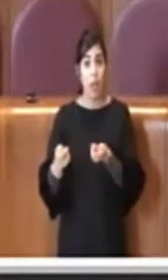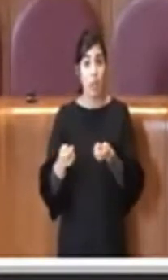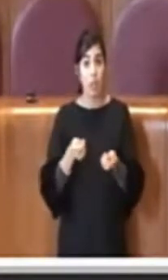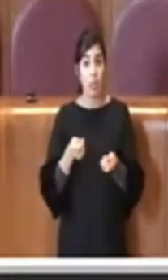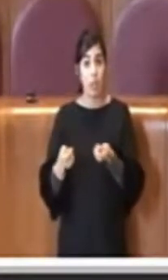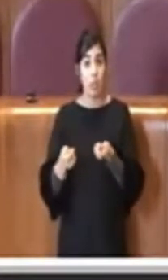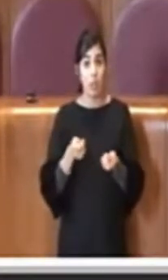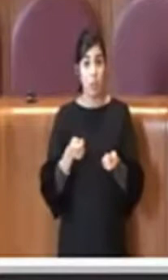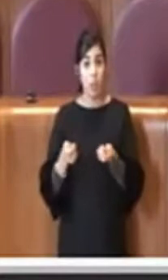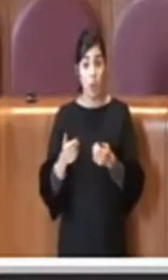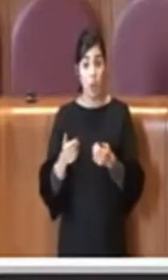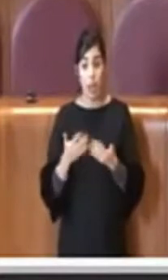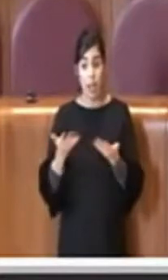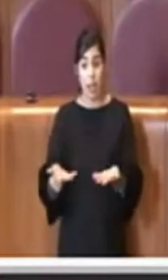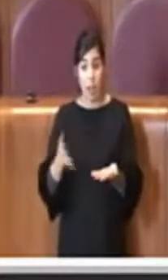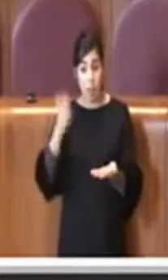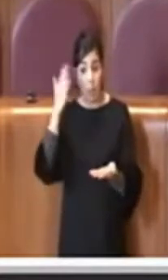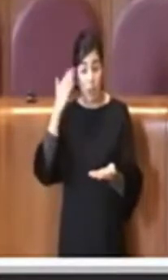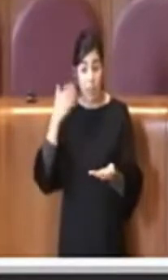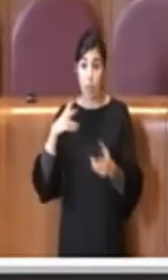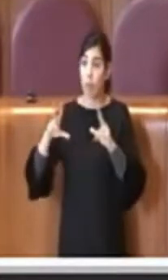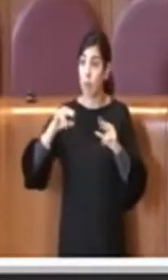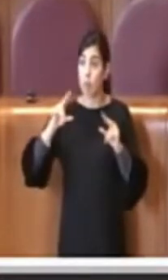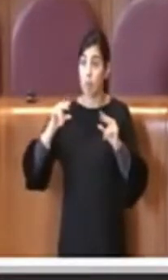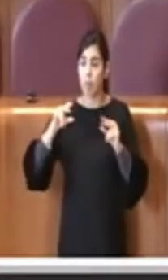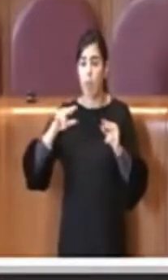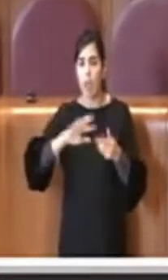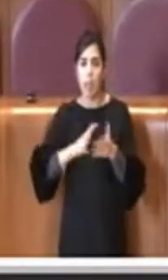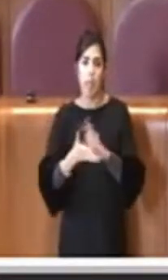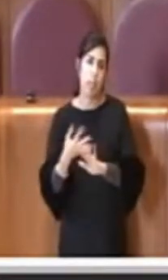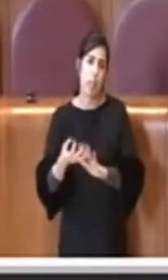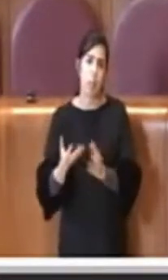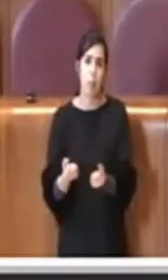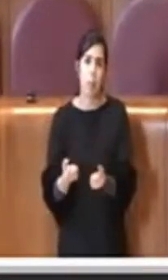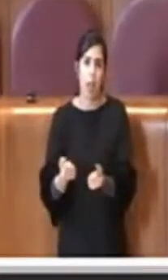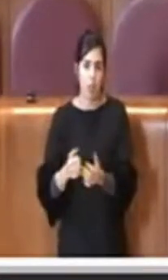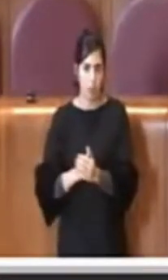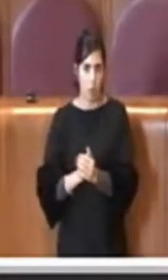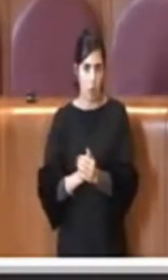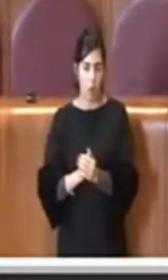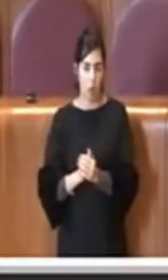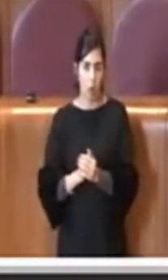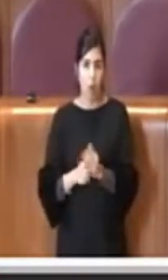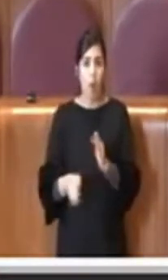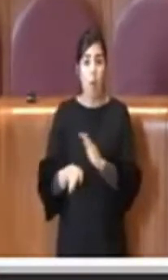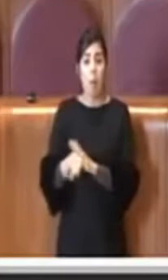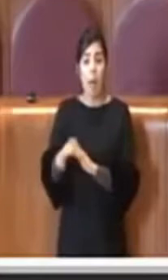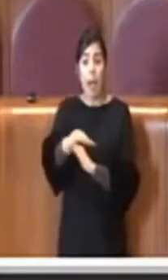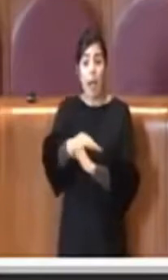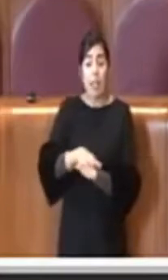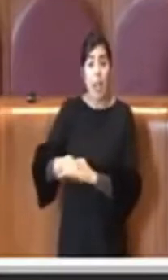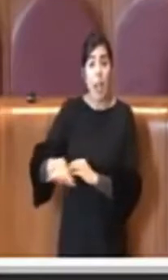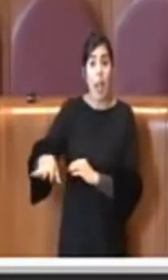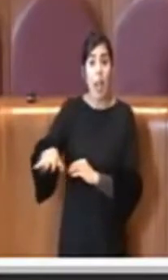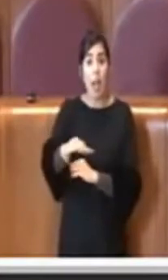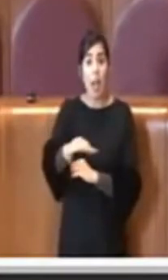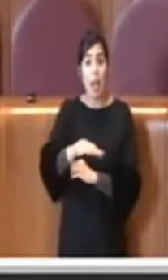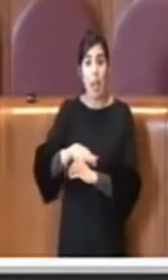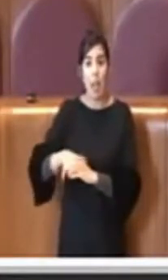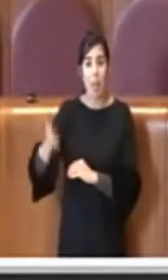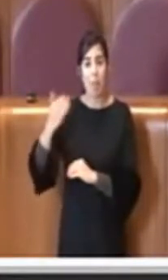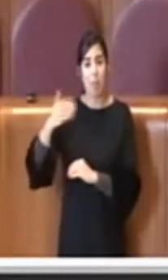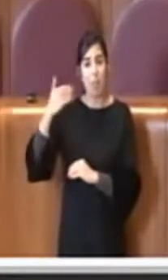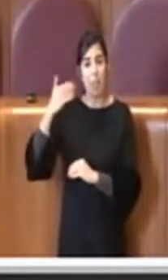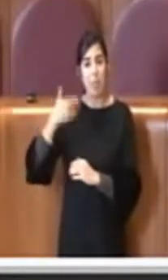campo testaccio, poi l'abbiamo realizzato. Quindi siamo partiti da un'area che era nelle competenze del